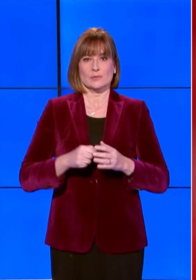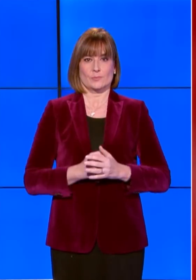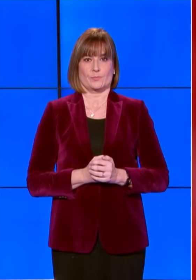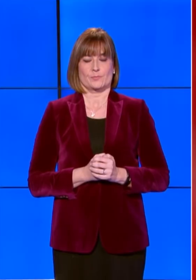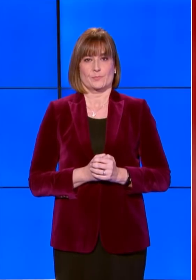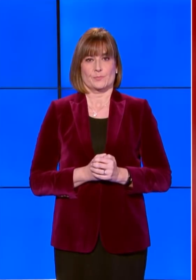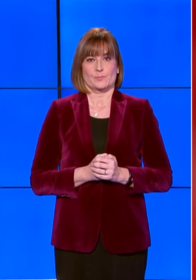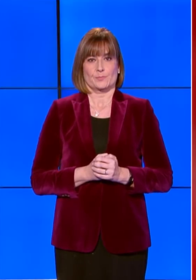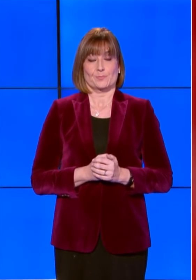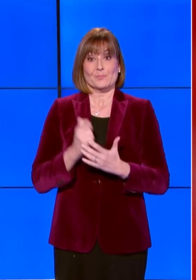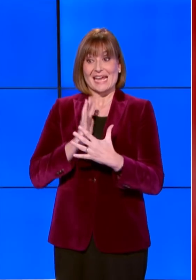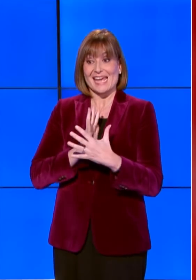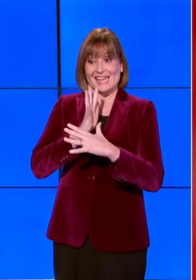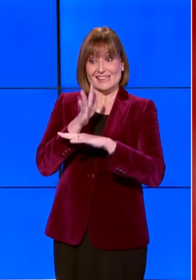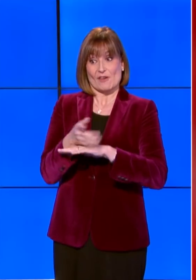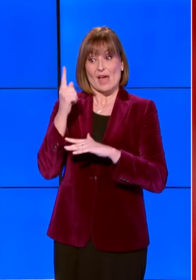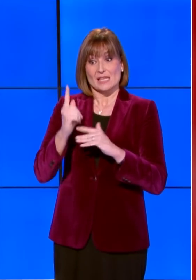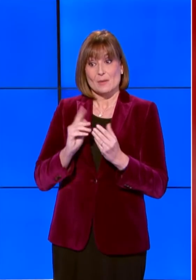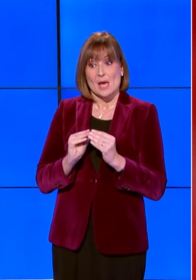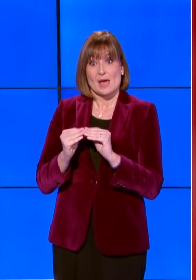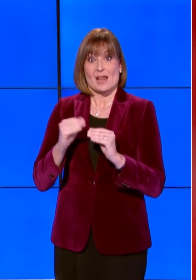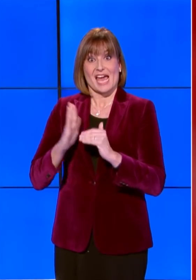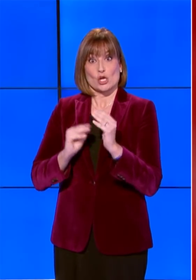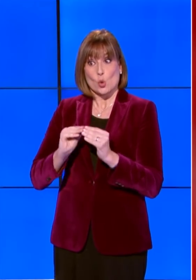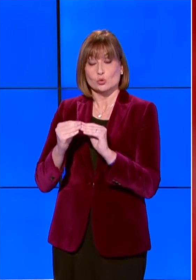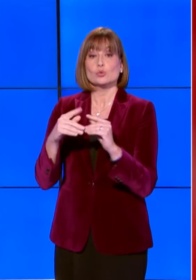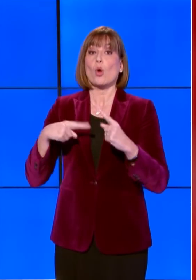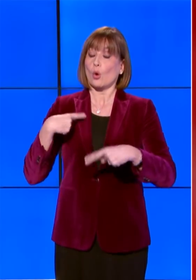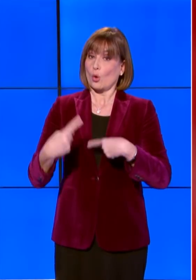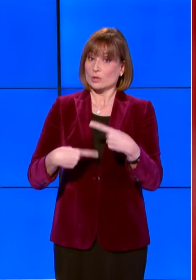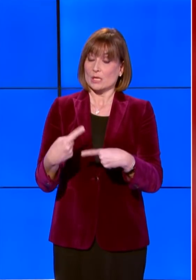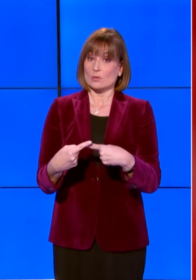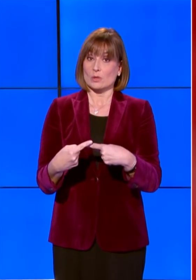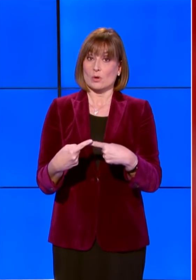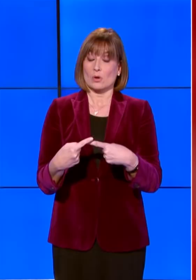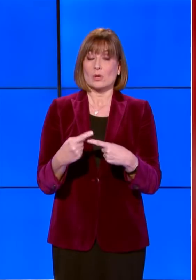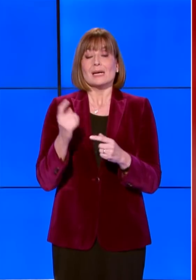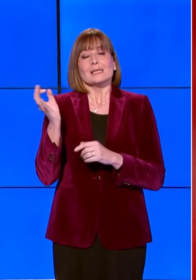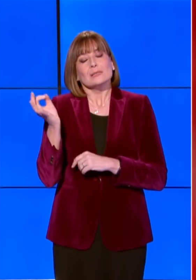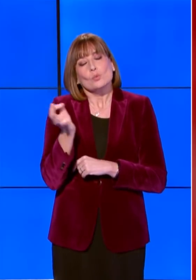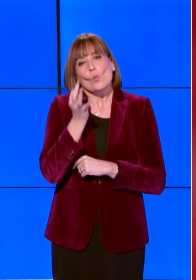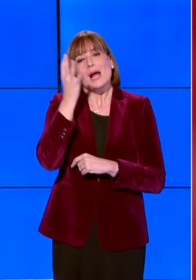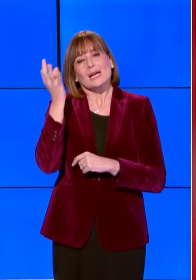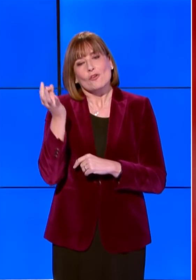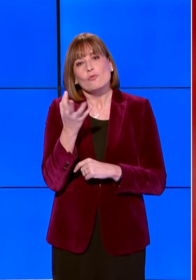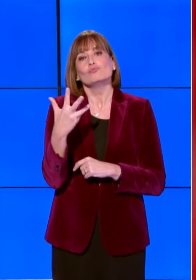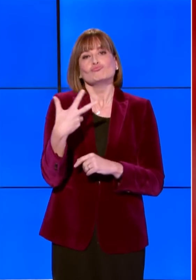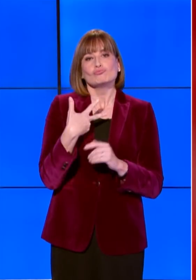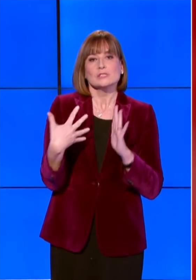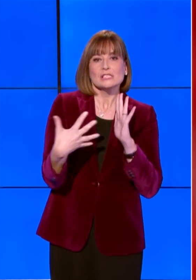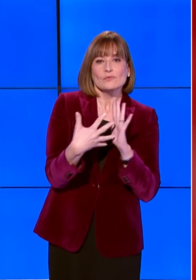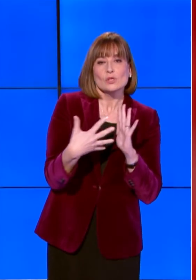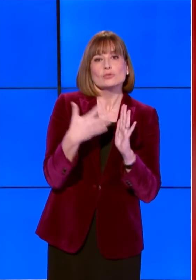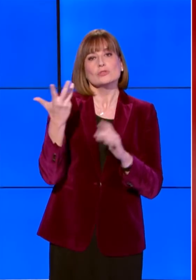Gli interventi per la ripresa e la ricostruzione proseguono e talvolta presentano difficoltà e